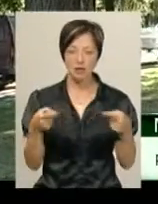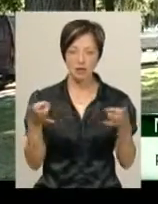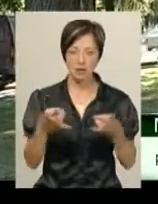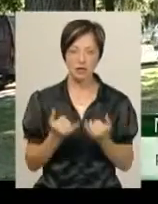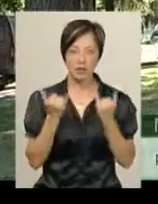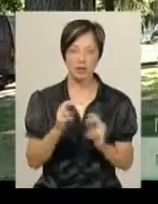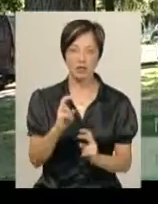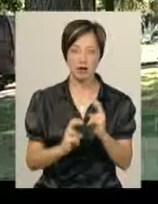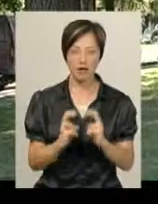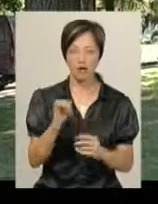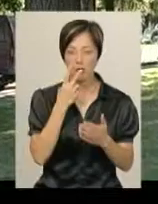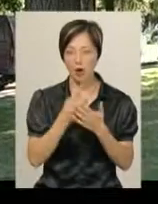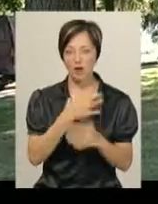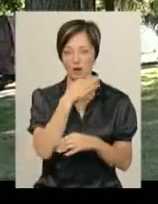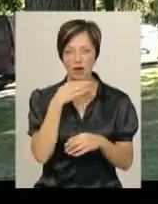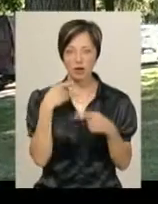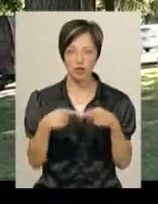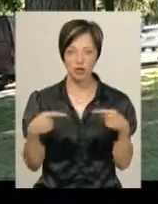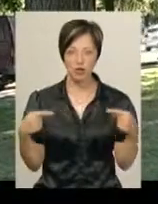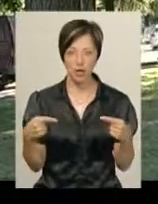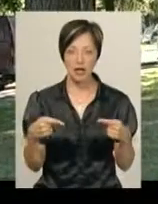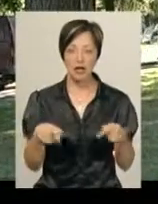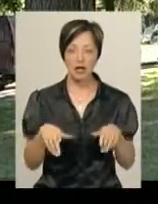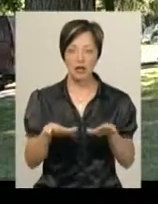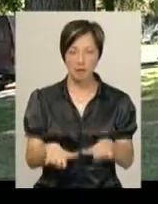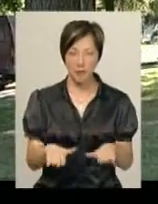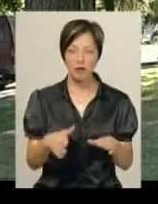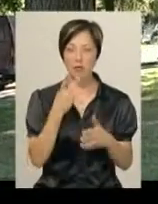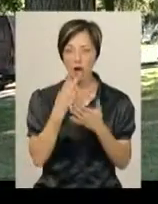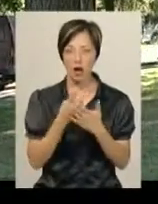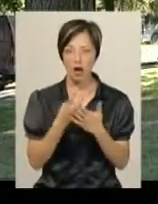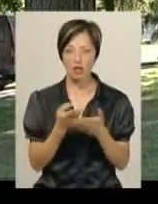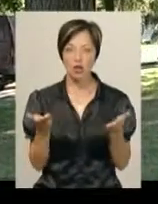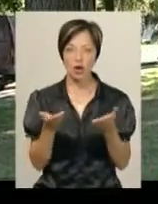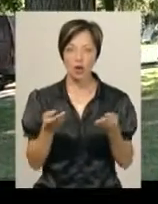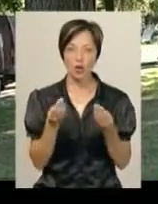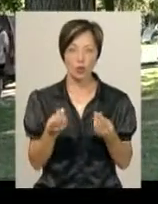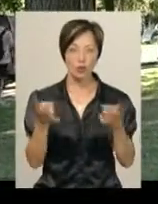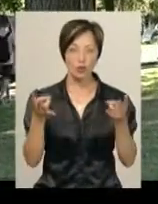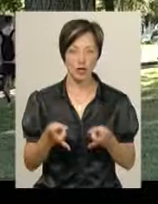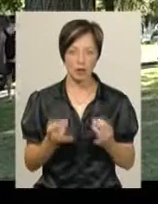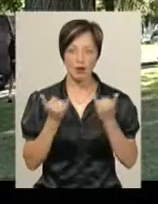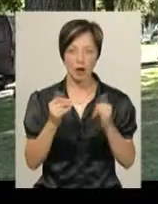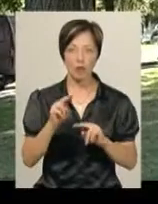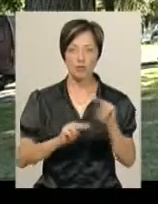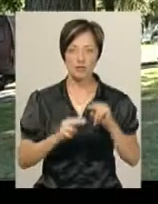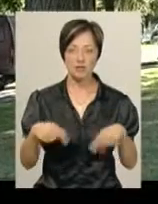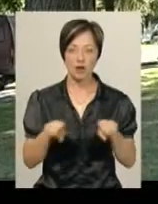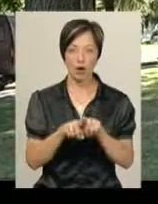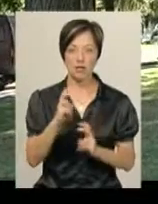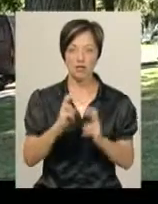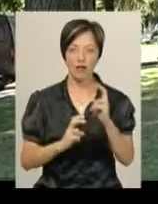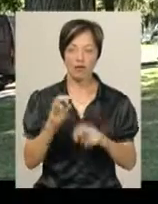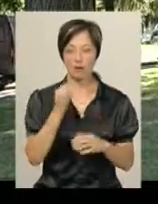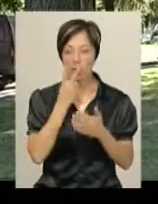заводу, покаже багато речей, яка ділянка потрібна, і покаже, які кошти потрібні для будівництва такого заводу, і